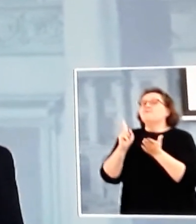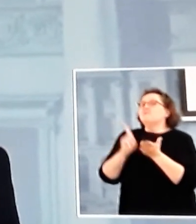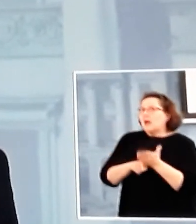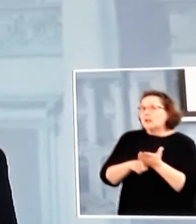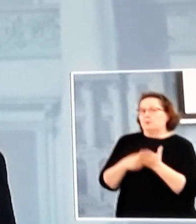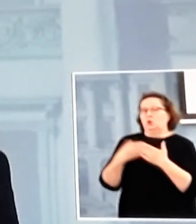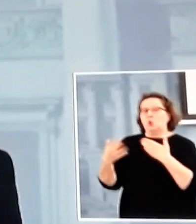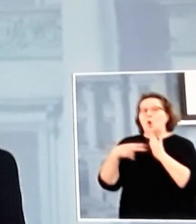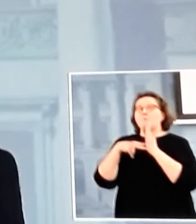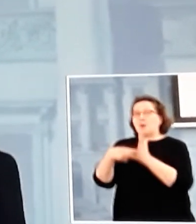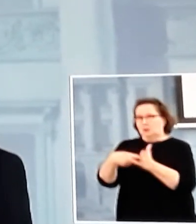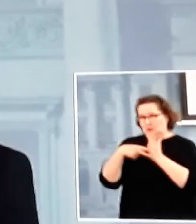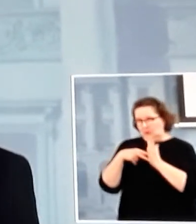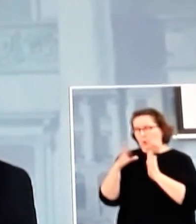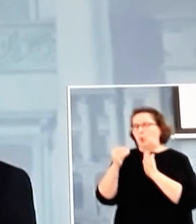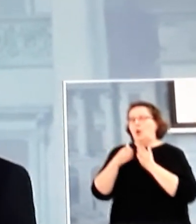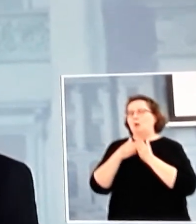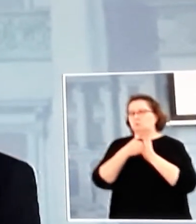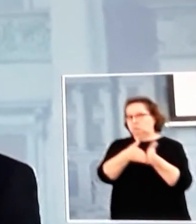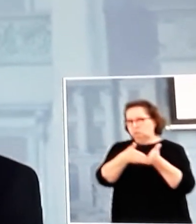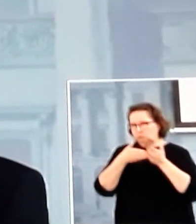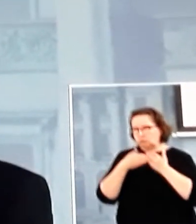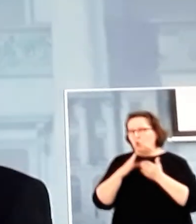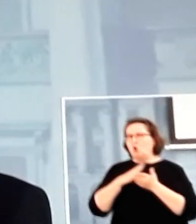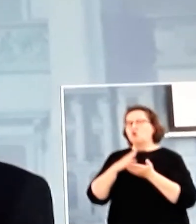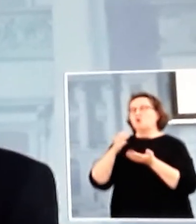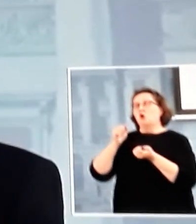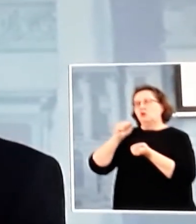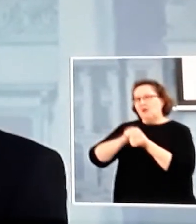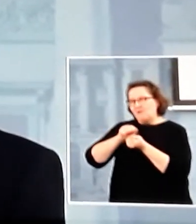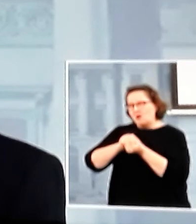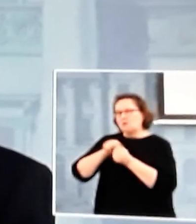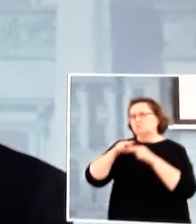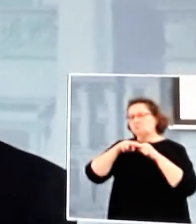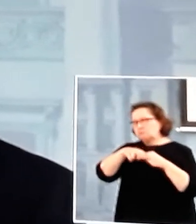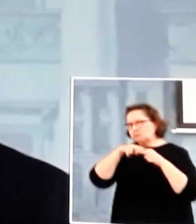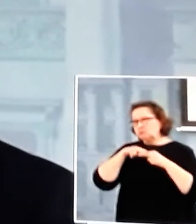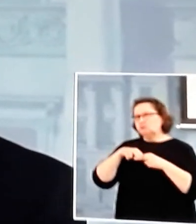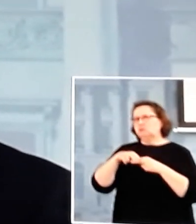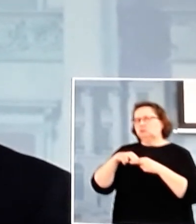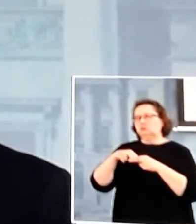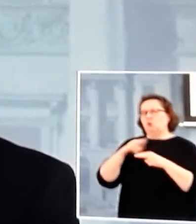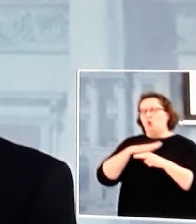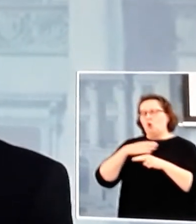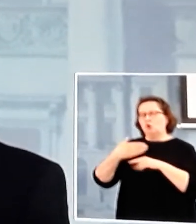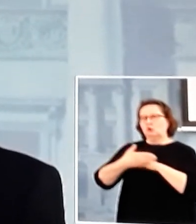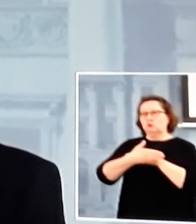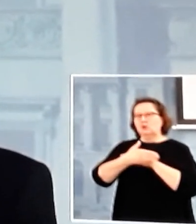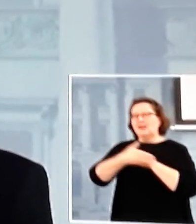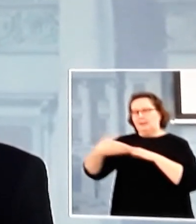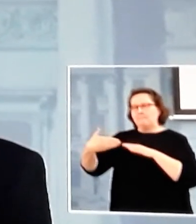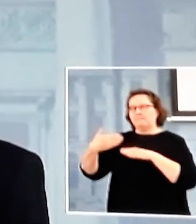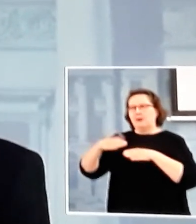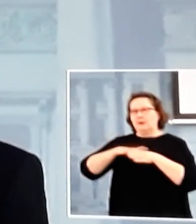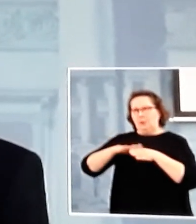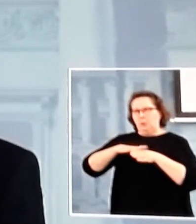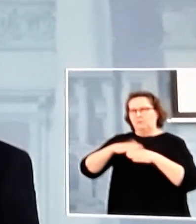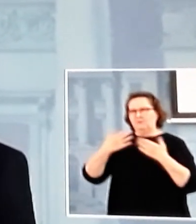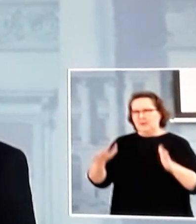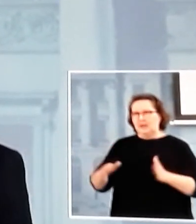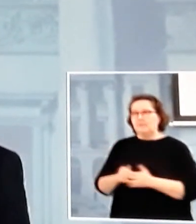välttämätöntä työmatkaliikennettä sekä tietenkin tavaraa ja rahtia. Ja tieliikenteessä on